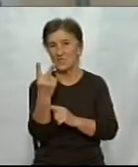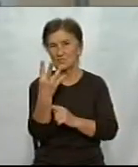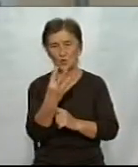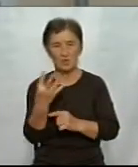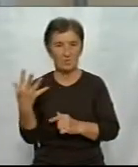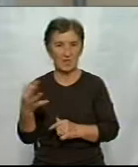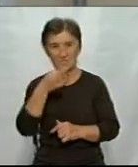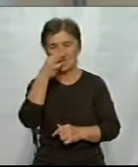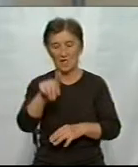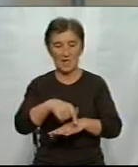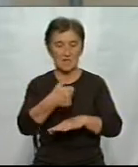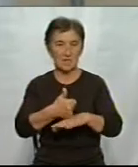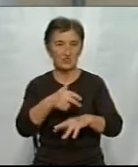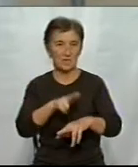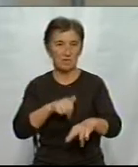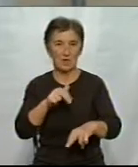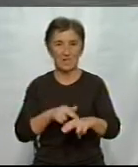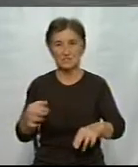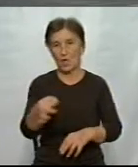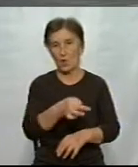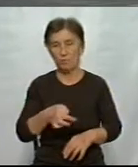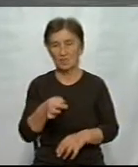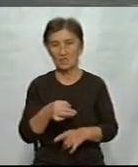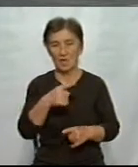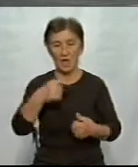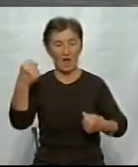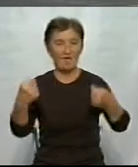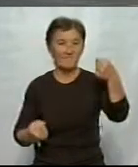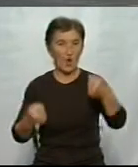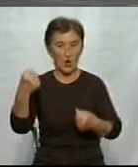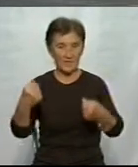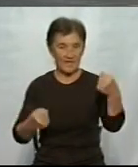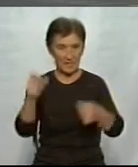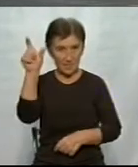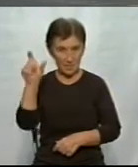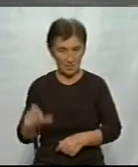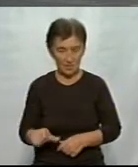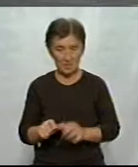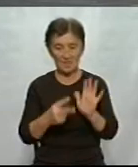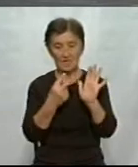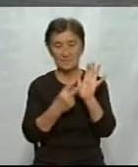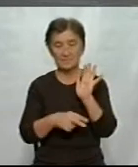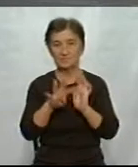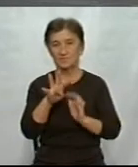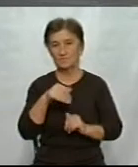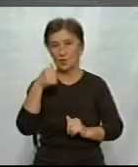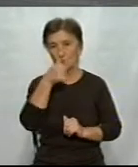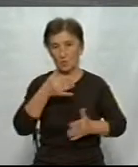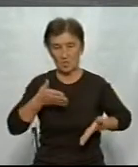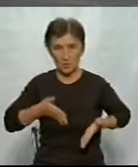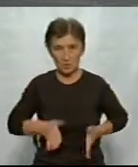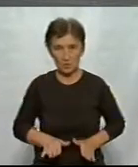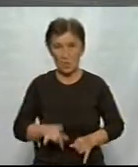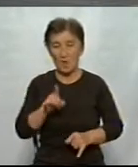відділу слідчого управління Національної поліції в області. Водій вантажного автомобіля МАН 1974 року народження при